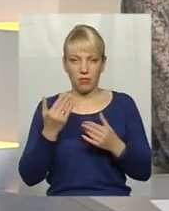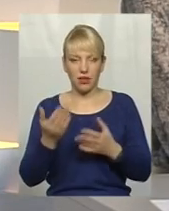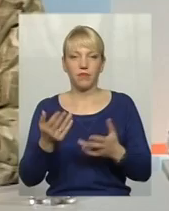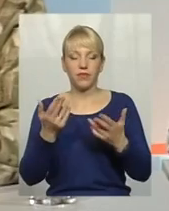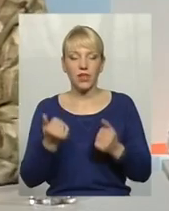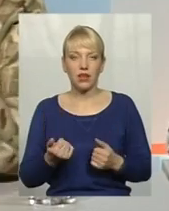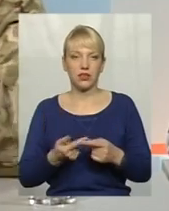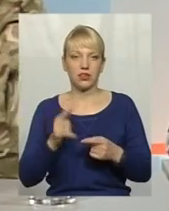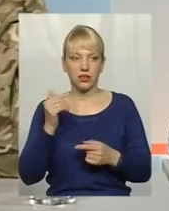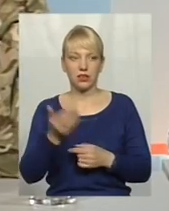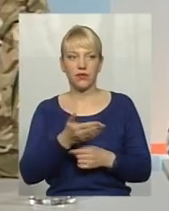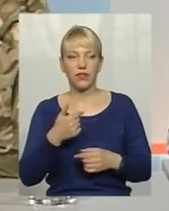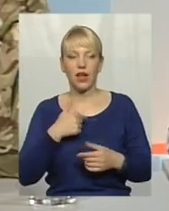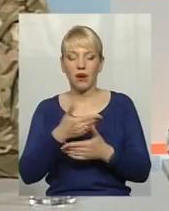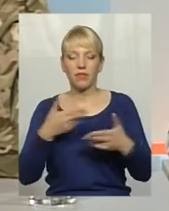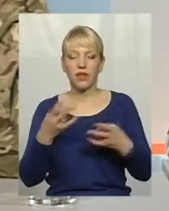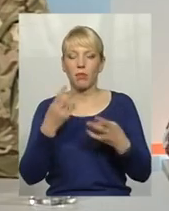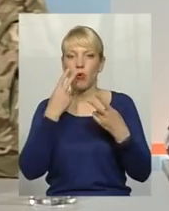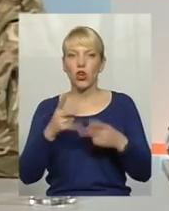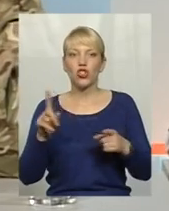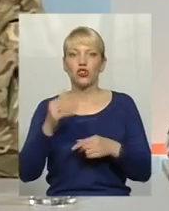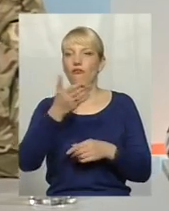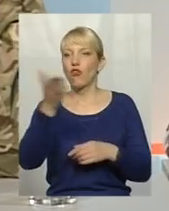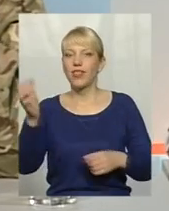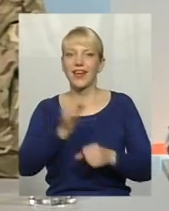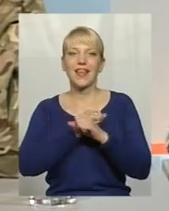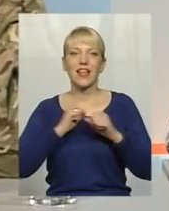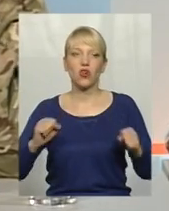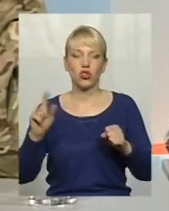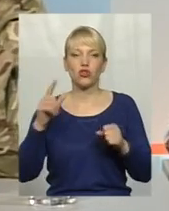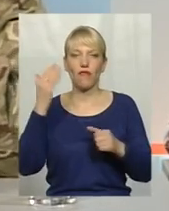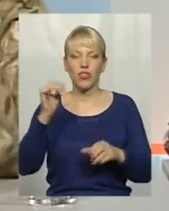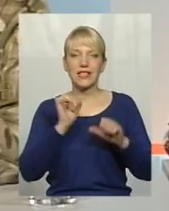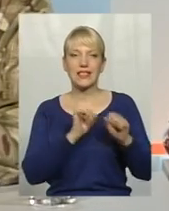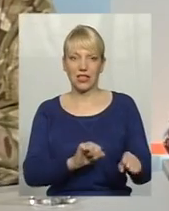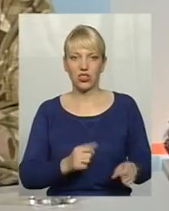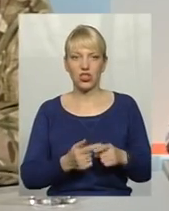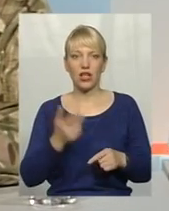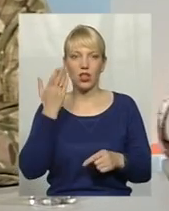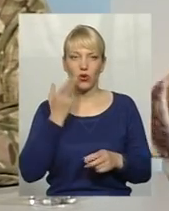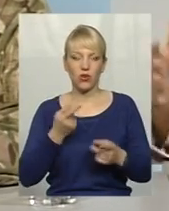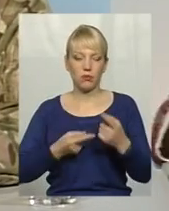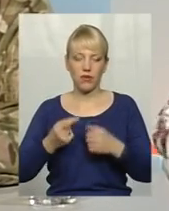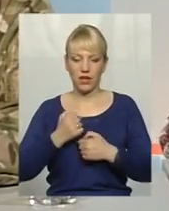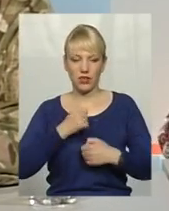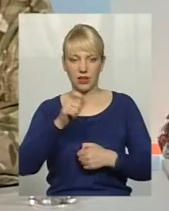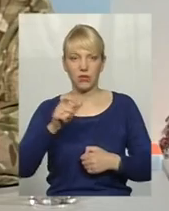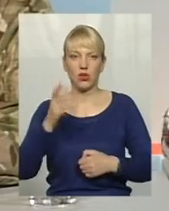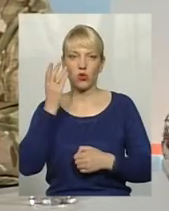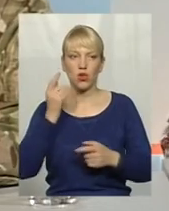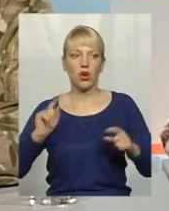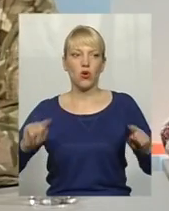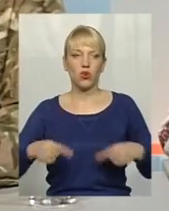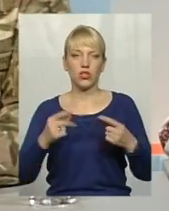постійно нам треба їм показати, що вони герої, що вони захищали. Бо, знаєте, коли приходять бійці, коли організовую,